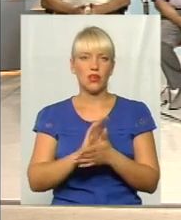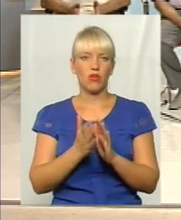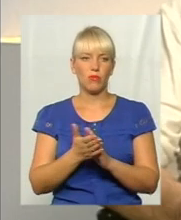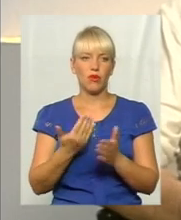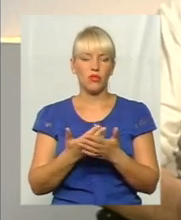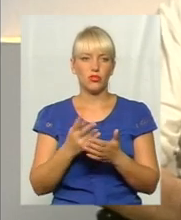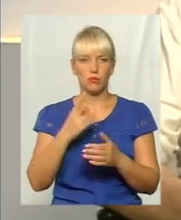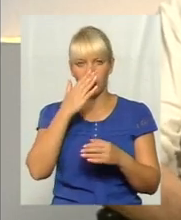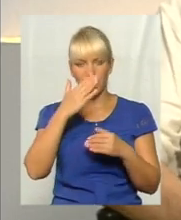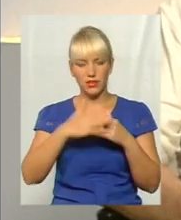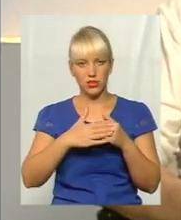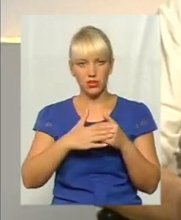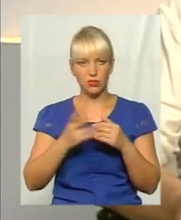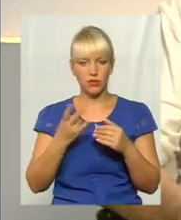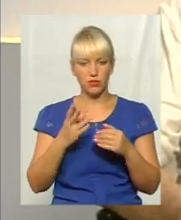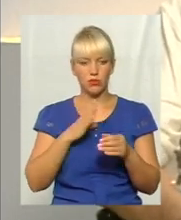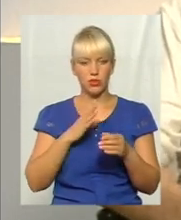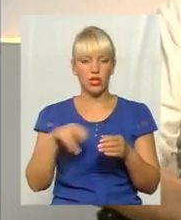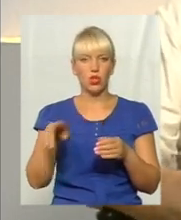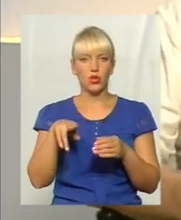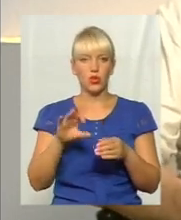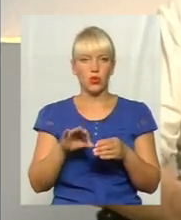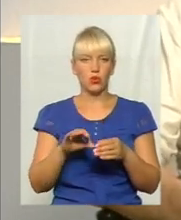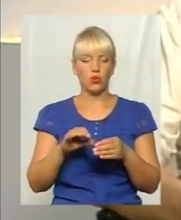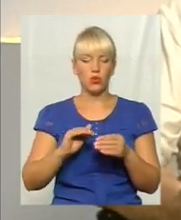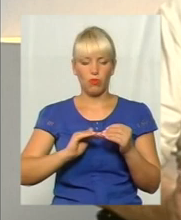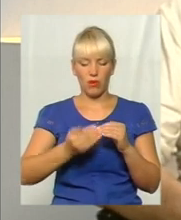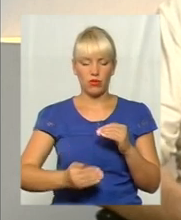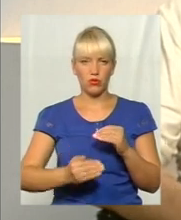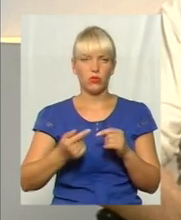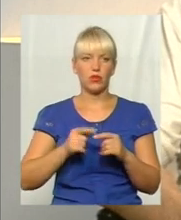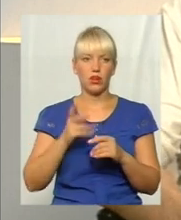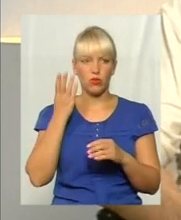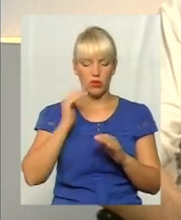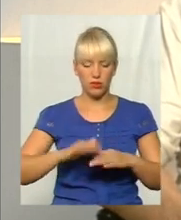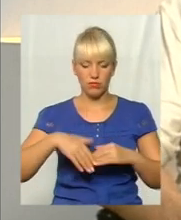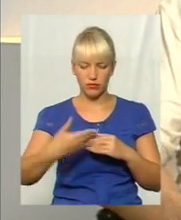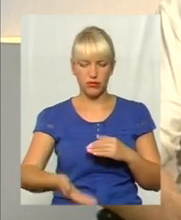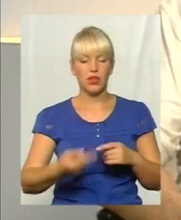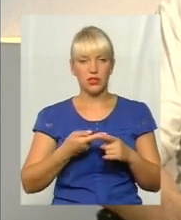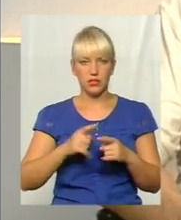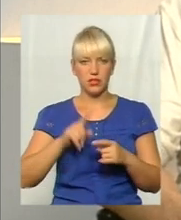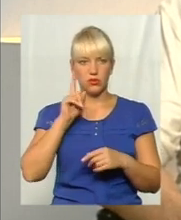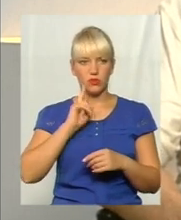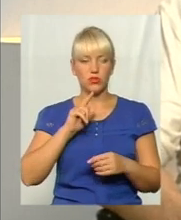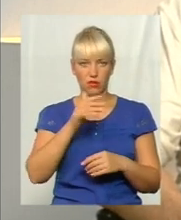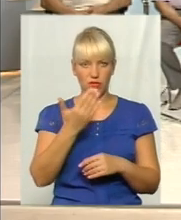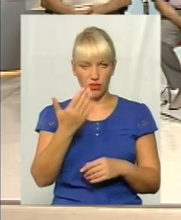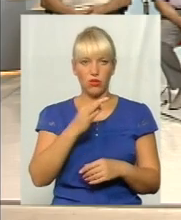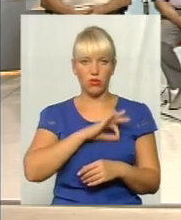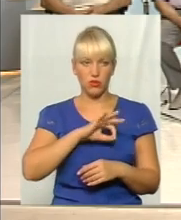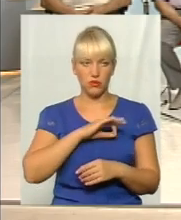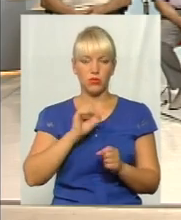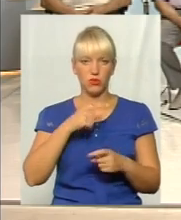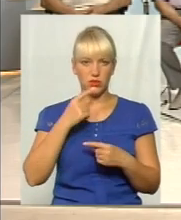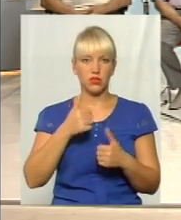близько під'їжджає тролейбус до бордюра, відкидається пандус, це зручно. Тобто ви користувалися, можете сказати? Так, я